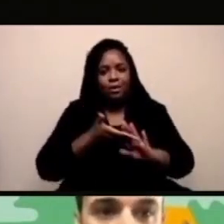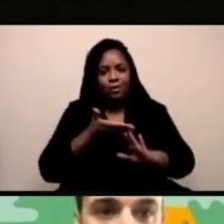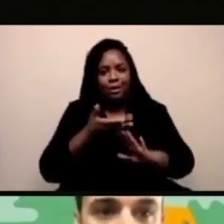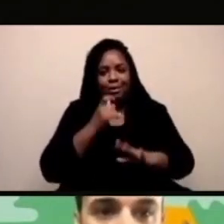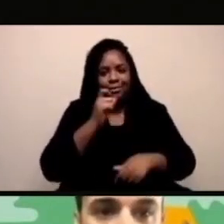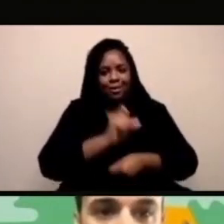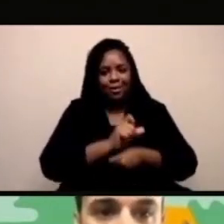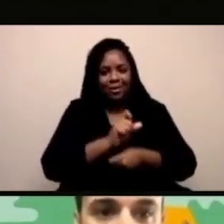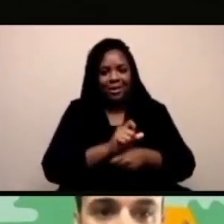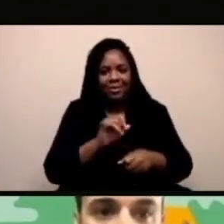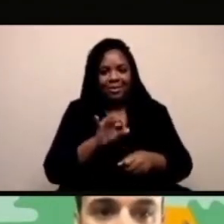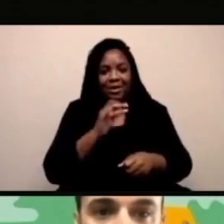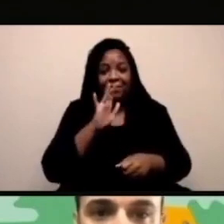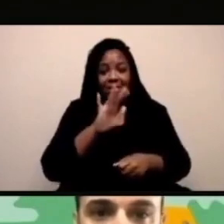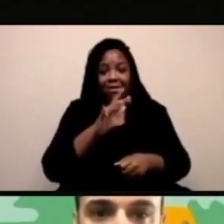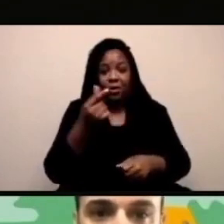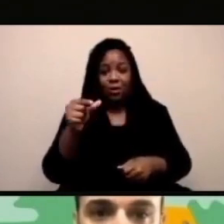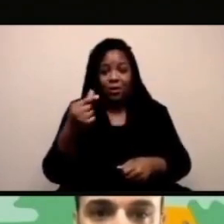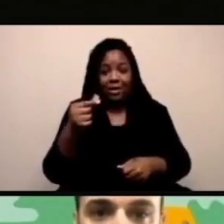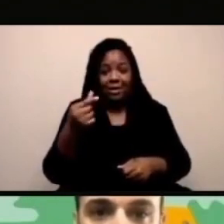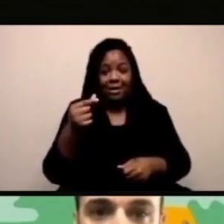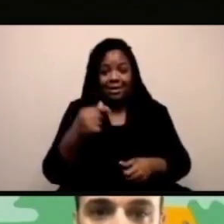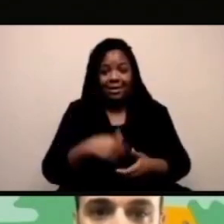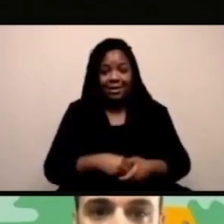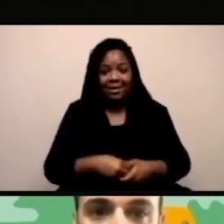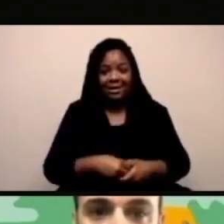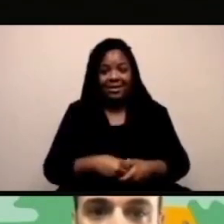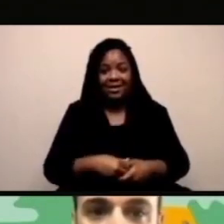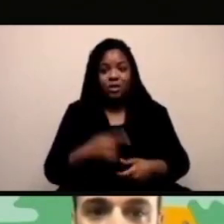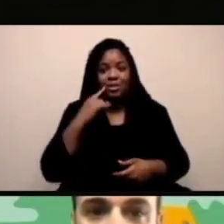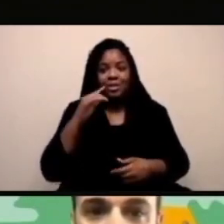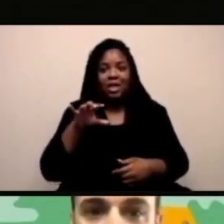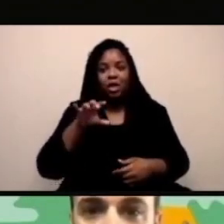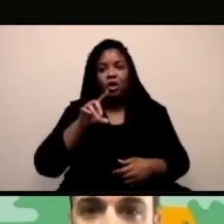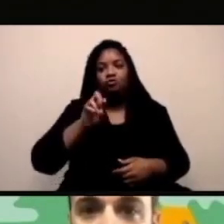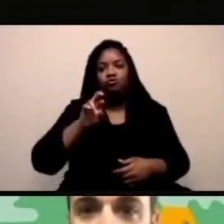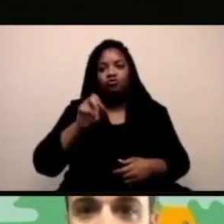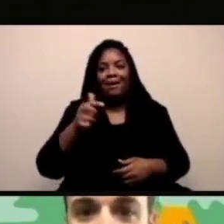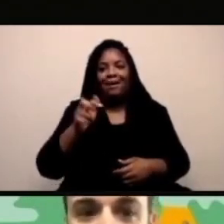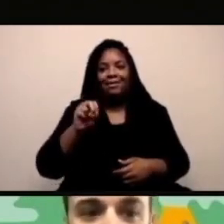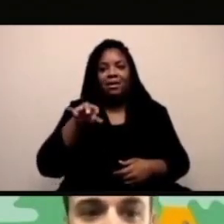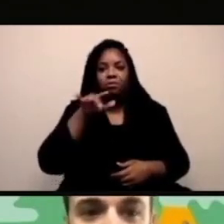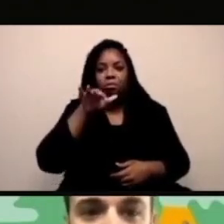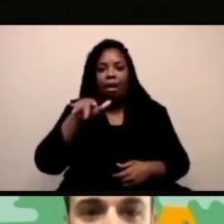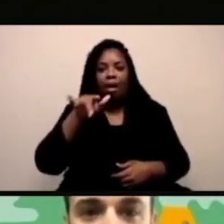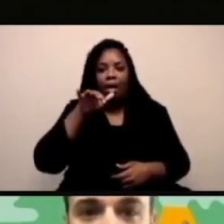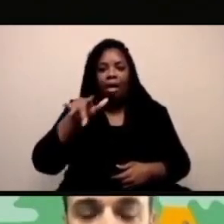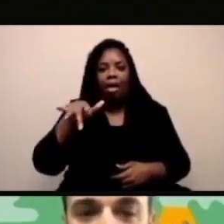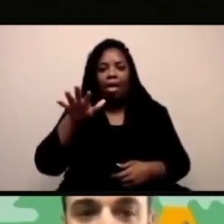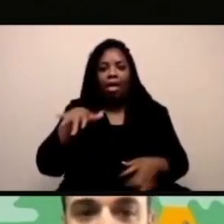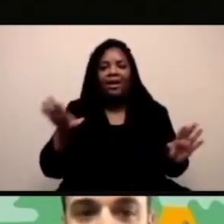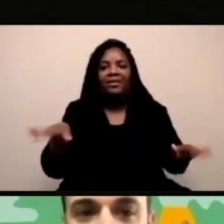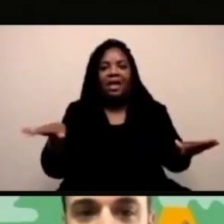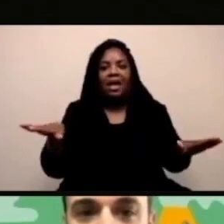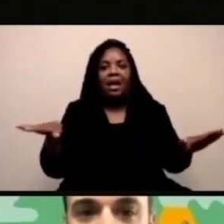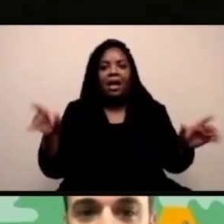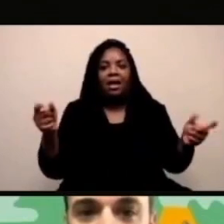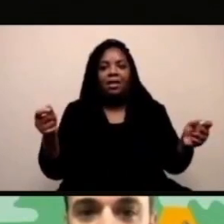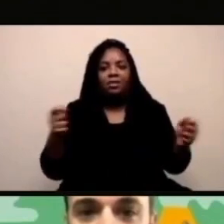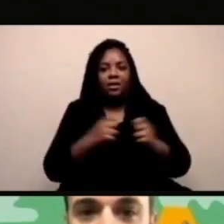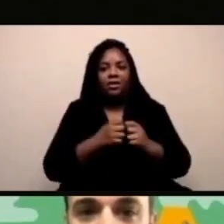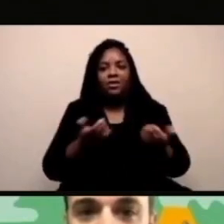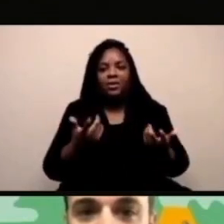differenze se non sono venute con i travestimenti ma adesso adesso funziona adesso se lo